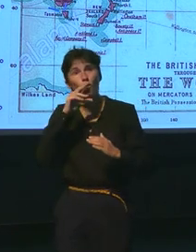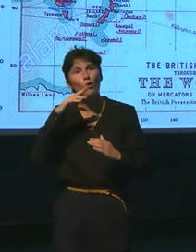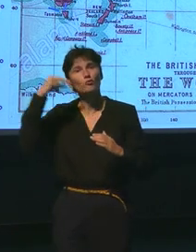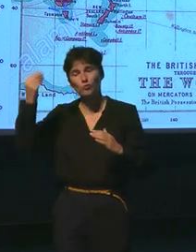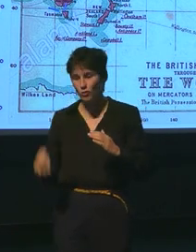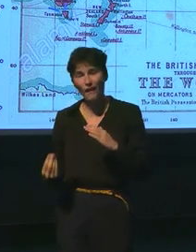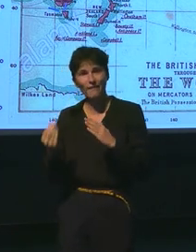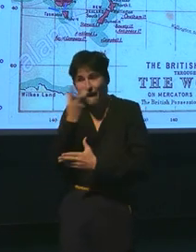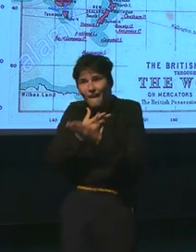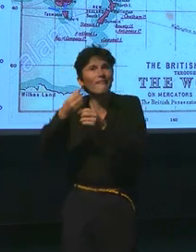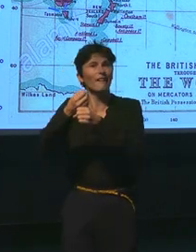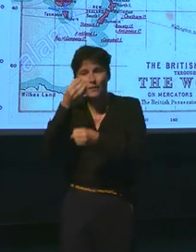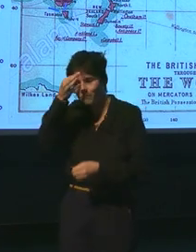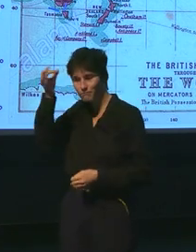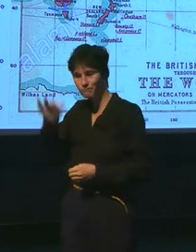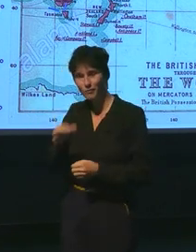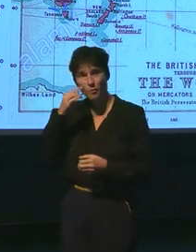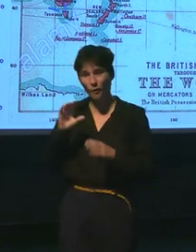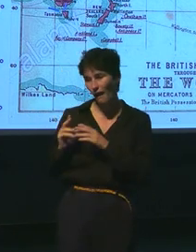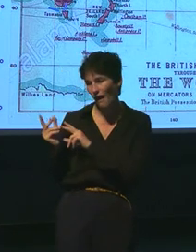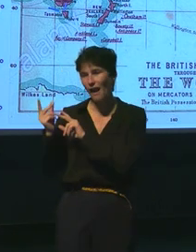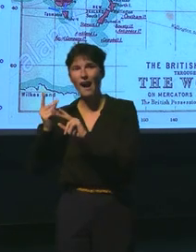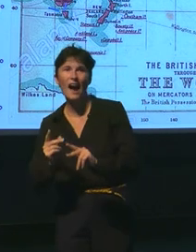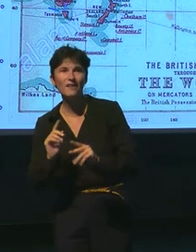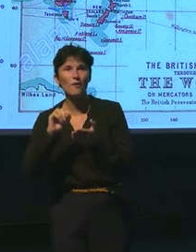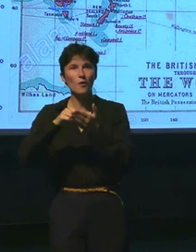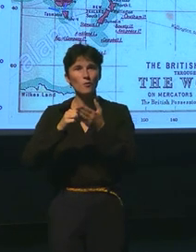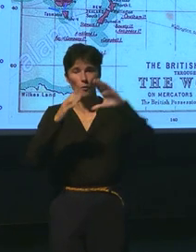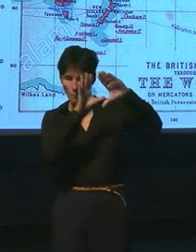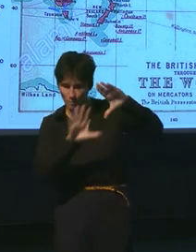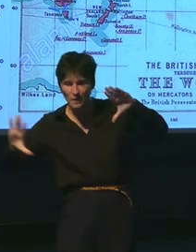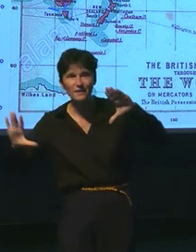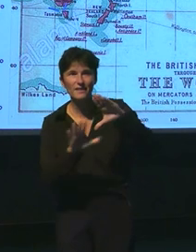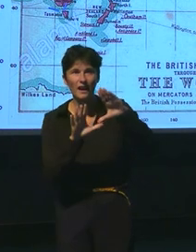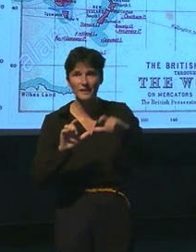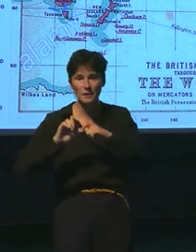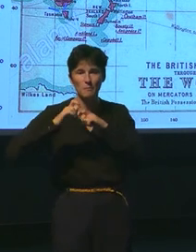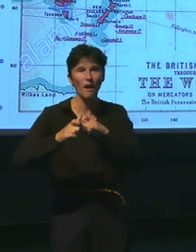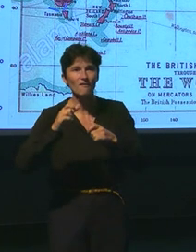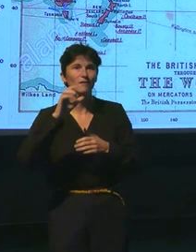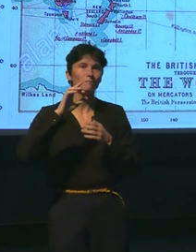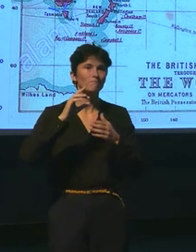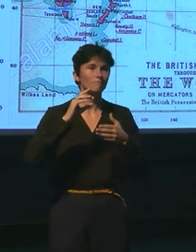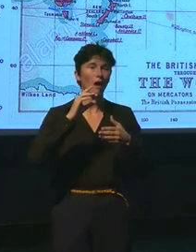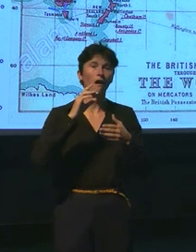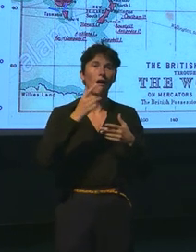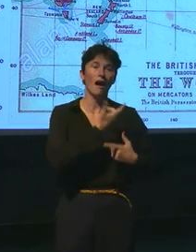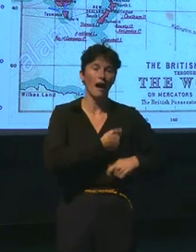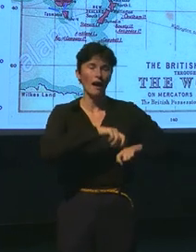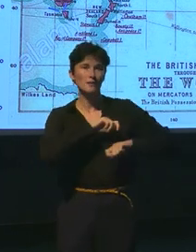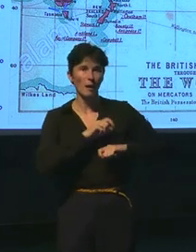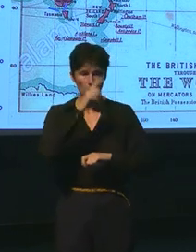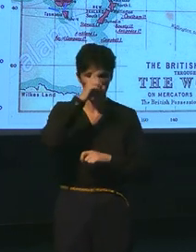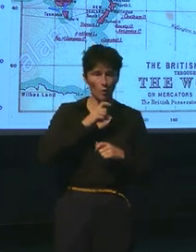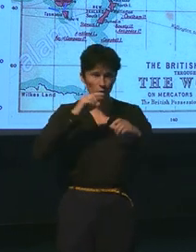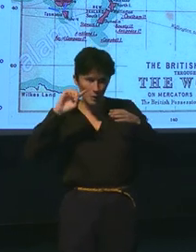besoins de son histoire pour aboutir en Méditerranée. De là, nous sortons de Gibraltar, nous montons légèrement vers le nord au